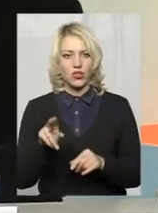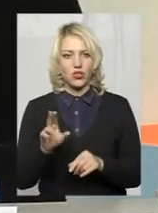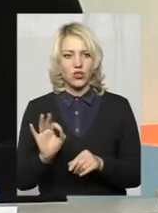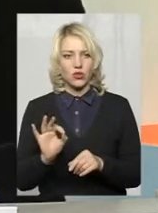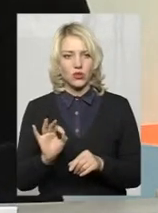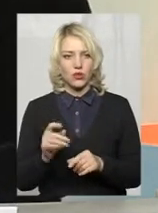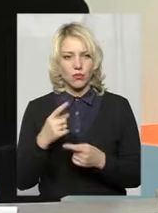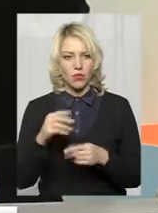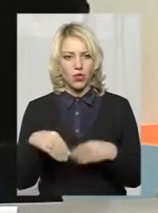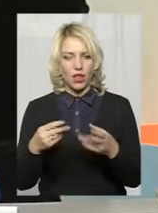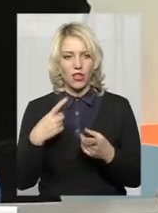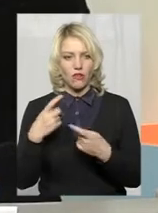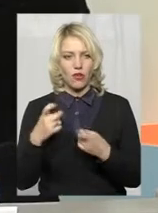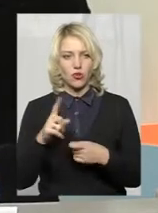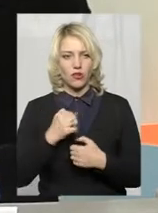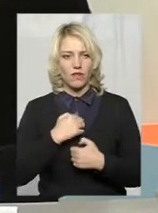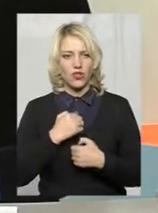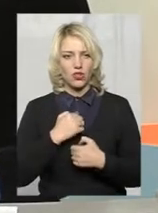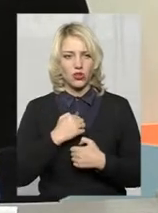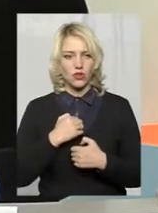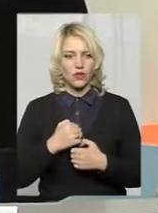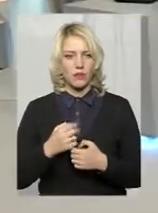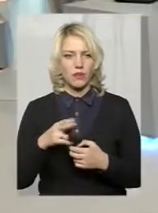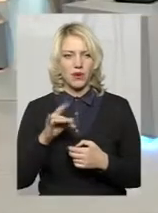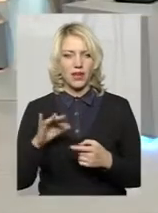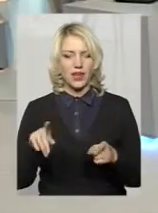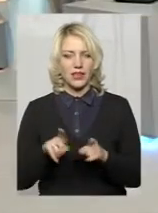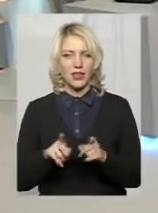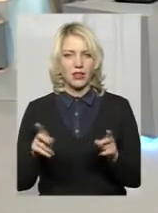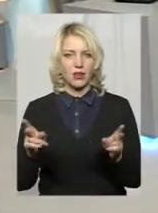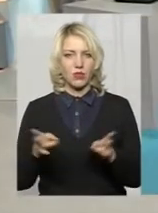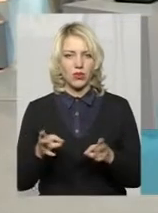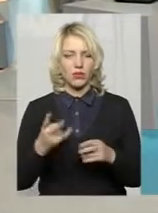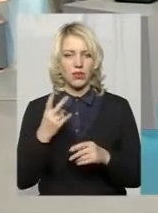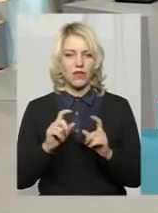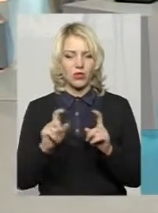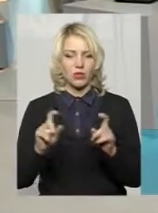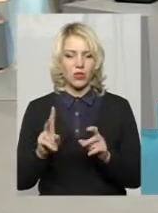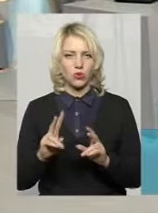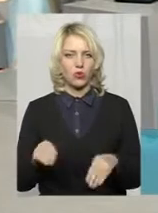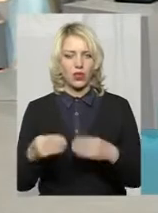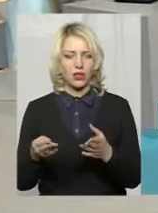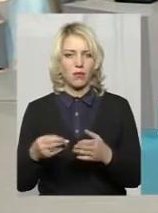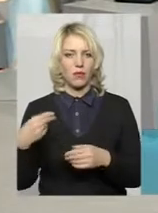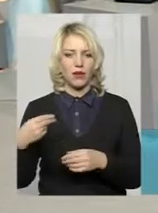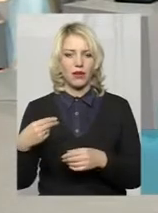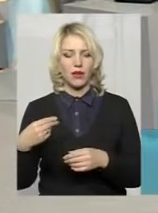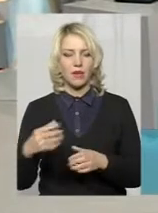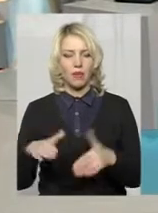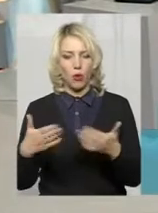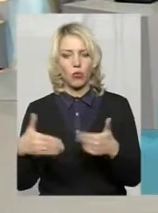володіє цю інформацією, лише військовий володіє цю інформацією, про такі потреби. Два суб'єкта, які подають пропозиції, президент приймає рішення.